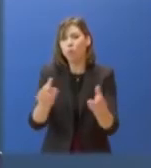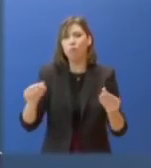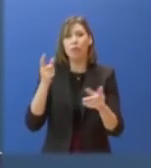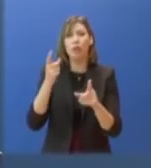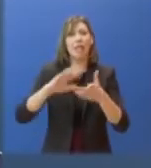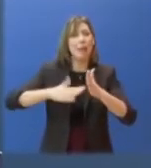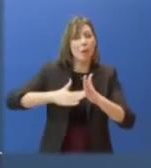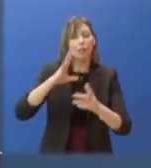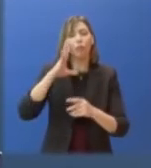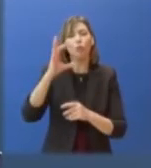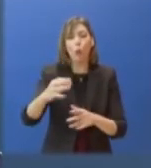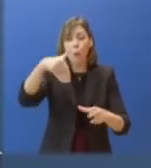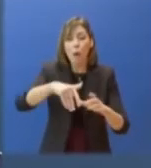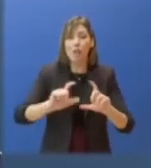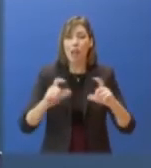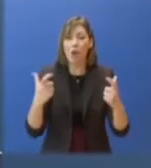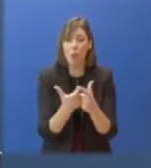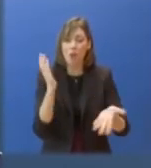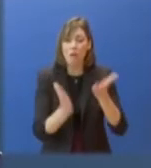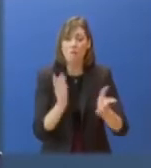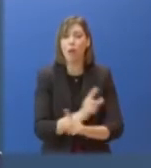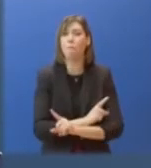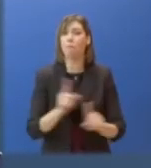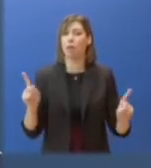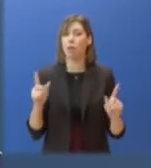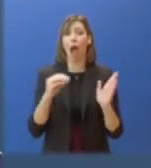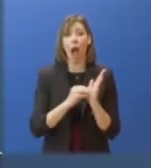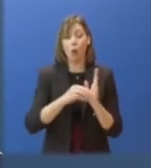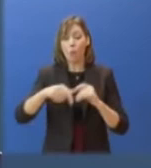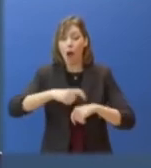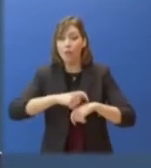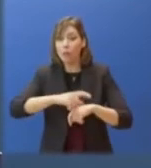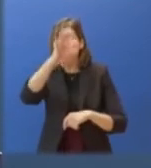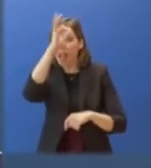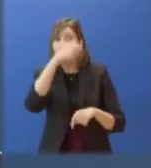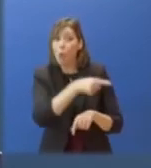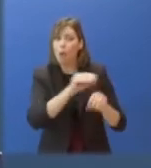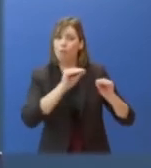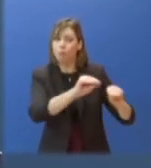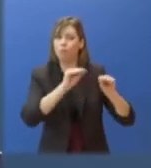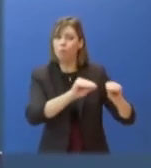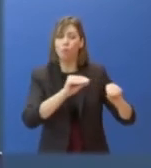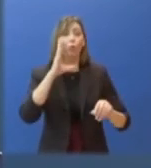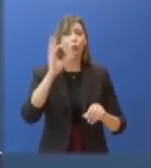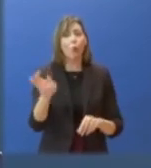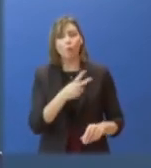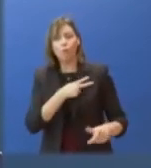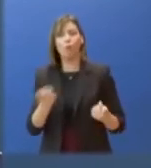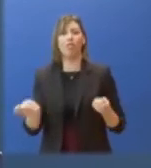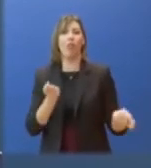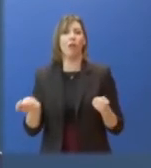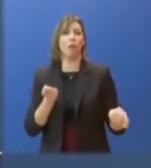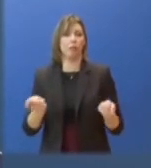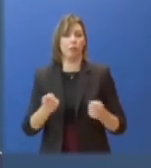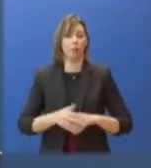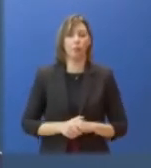ενδοοικογενειακής βίας ενώ παράλληλα εκπαιδεύονται αστυνομικοί για την αποτελεσματικότερη διαχείριση τέτοιων περιστατικών. Το Υπουργείο Παιδείας και